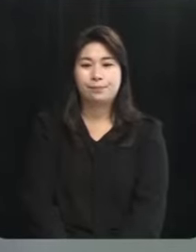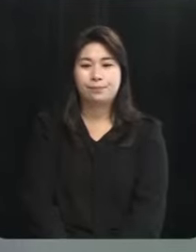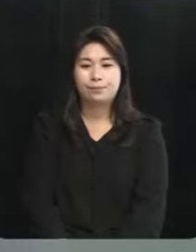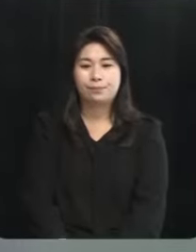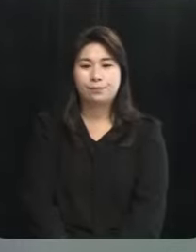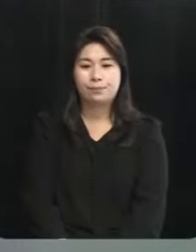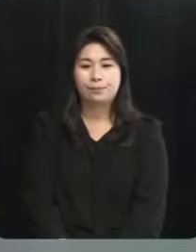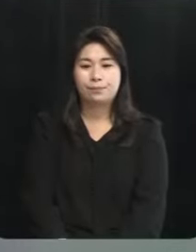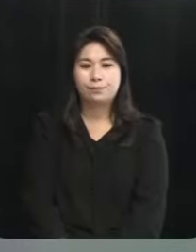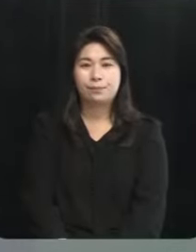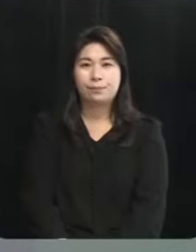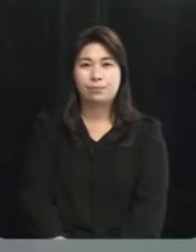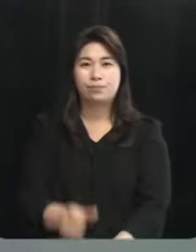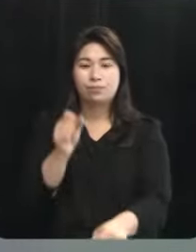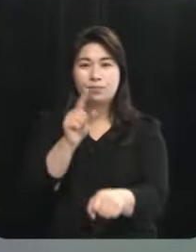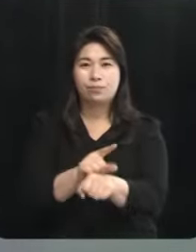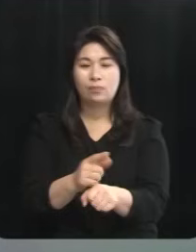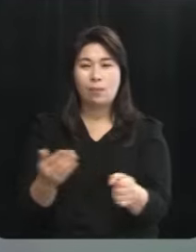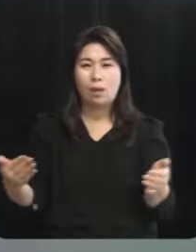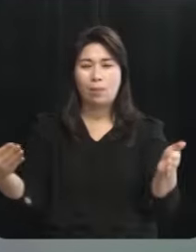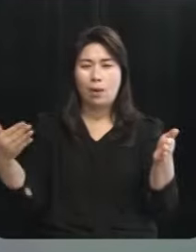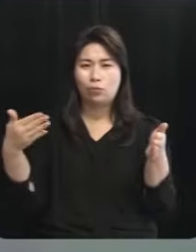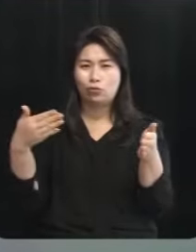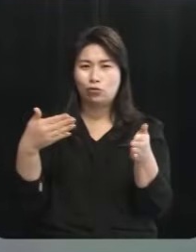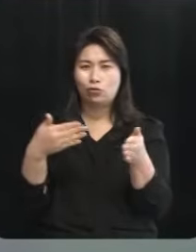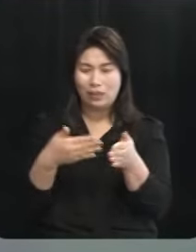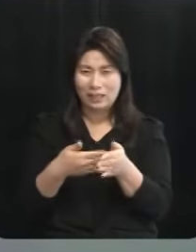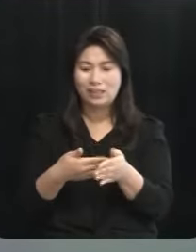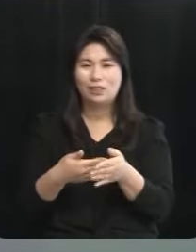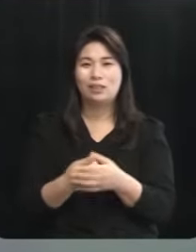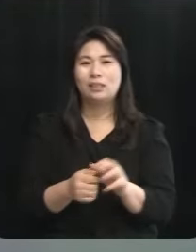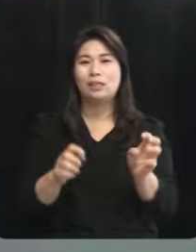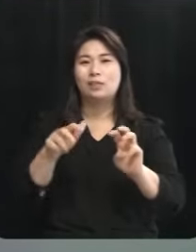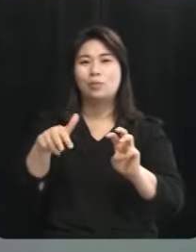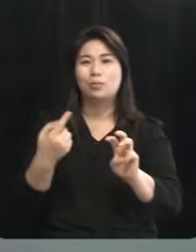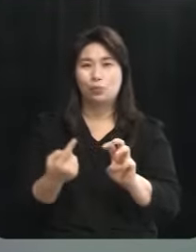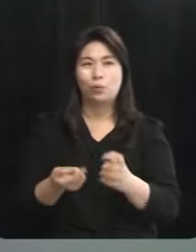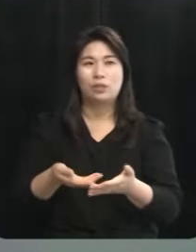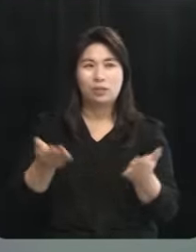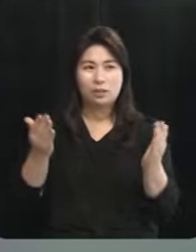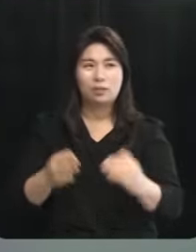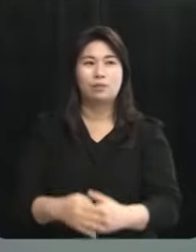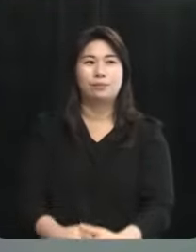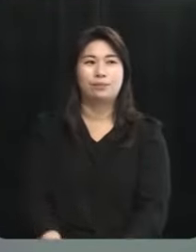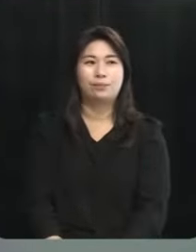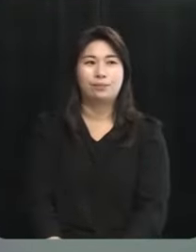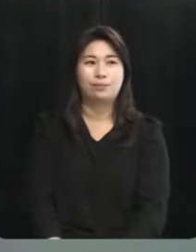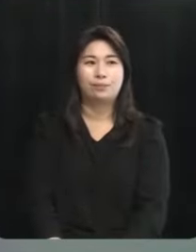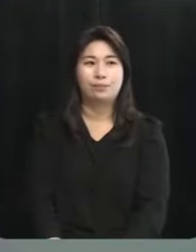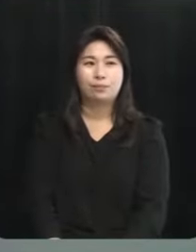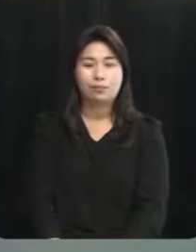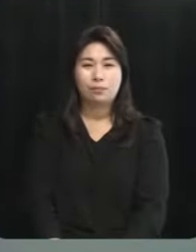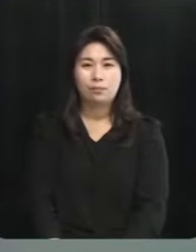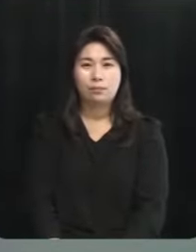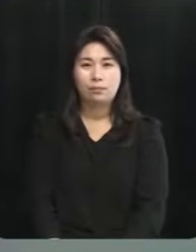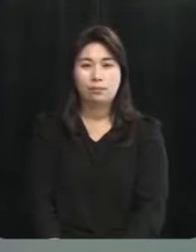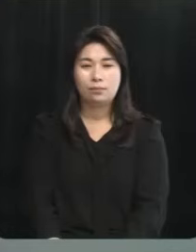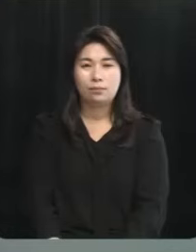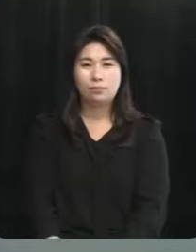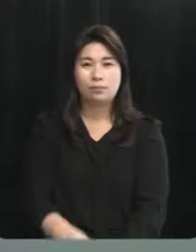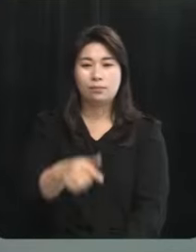어느덧 마무리 발언 시간인데요 역시 30초씩 정리 발언을 부탁드리도록 하겠습니다